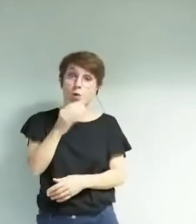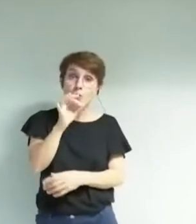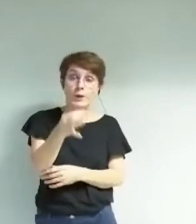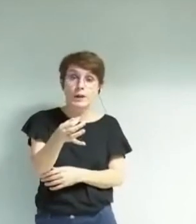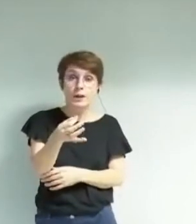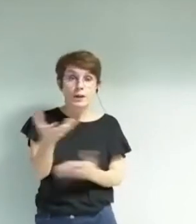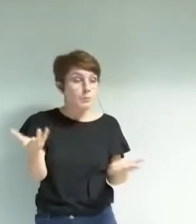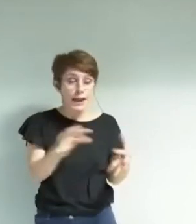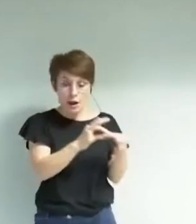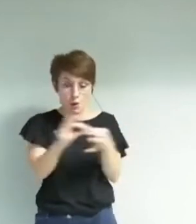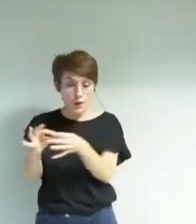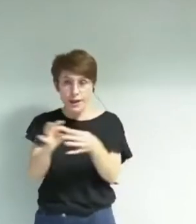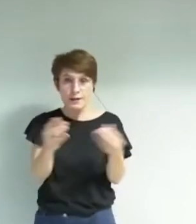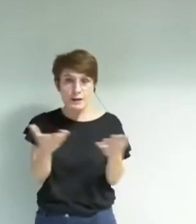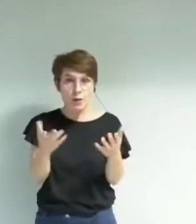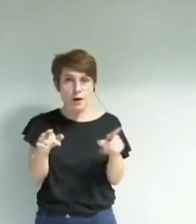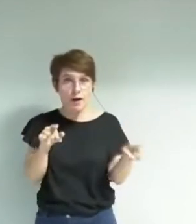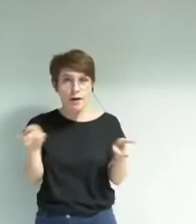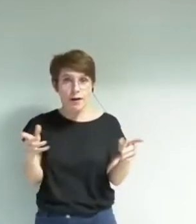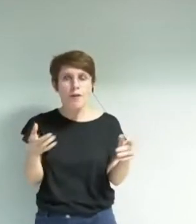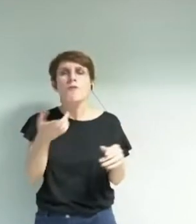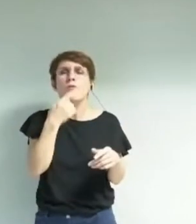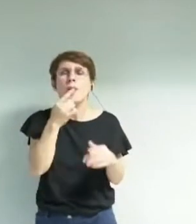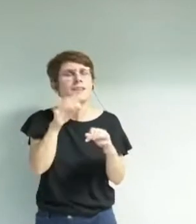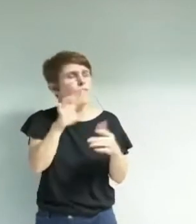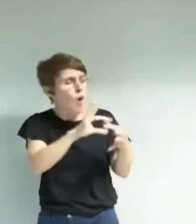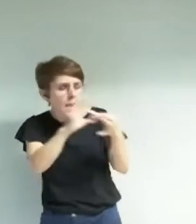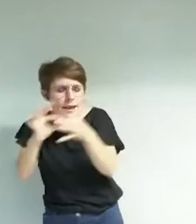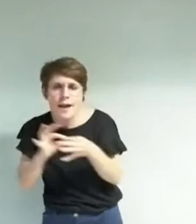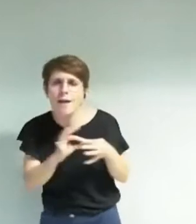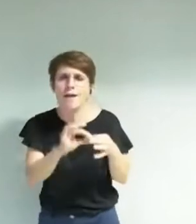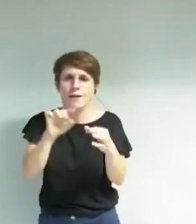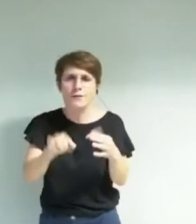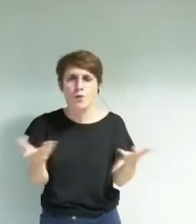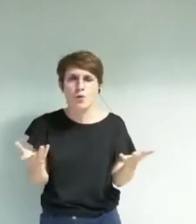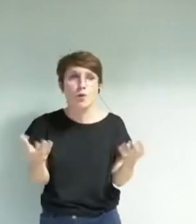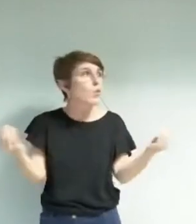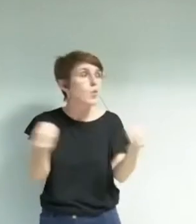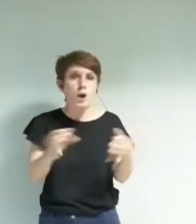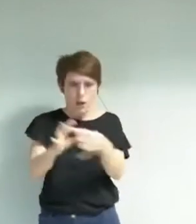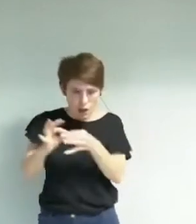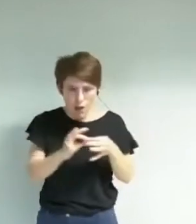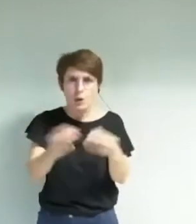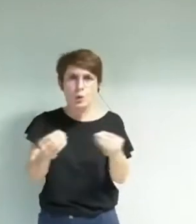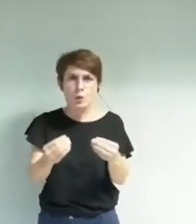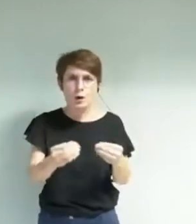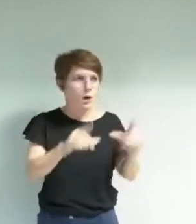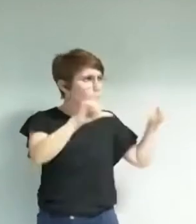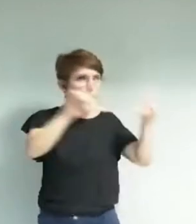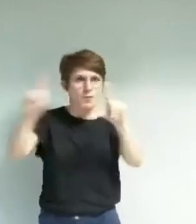d'union dans ces deux œuvres ? Vous parliez de trait d'union, Madame Lereux. Où est-il dans ces deux œuvres